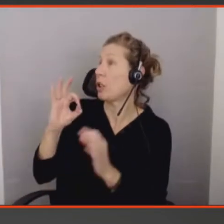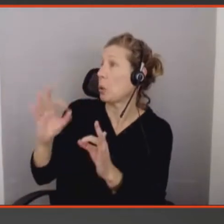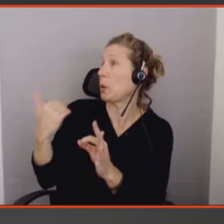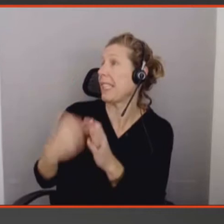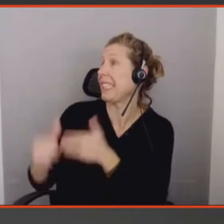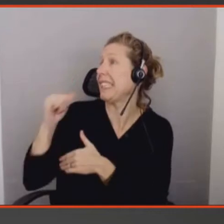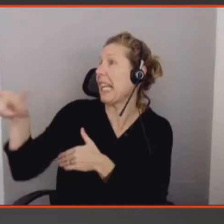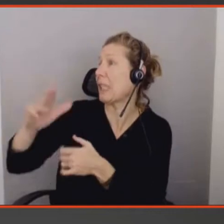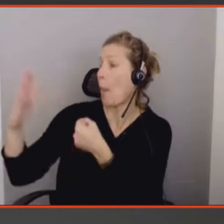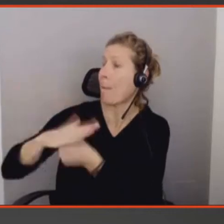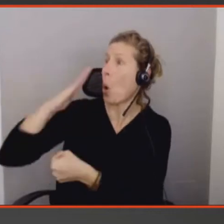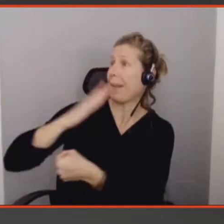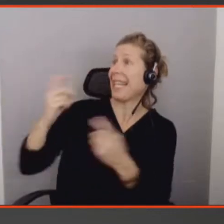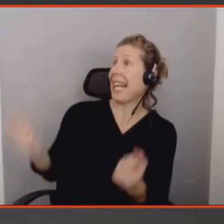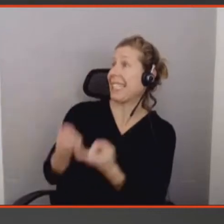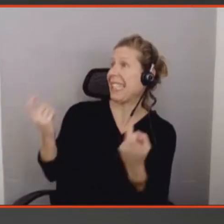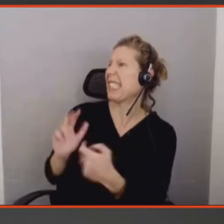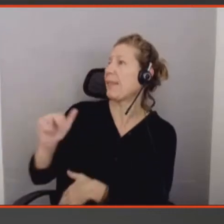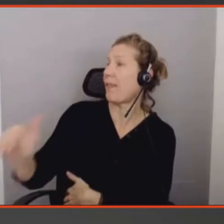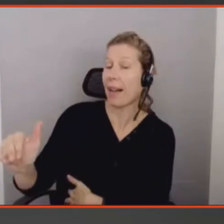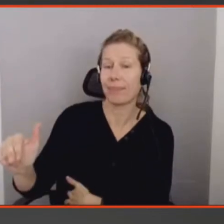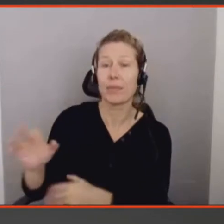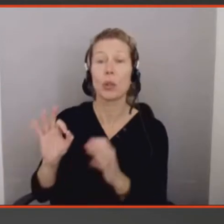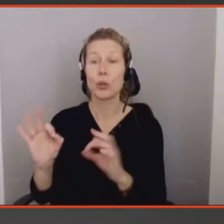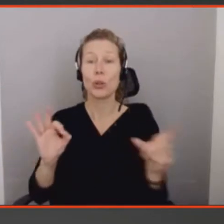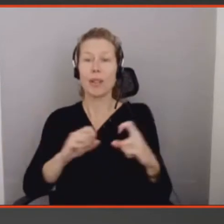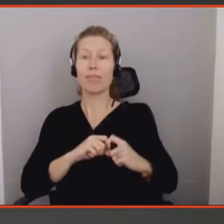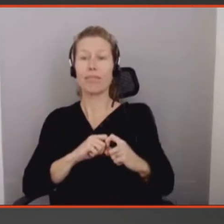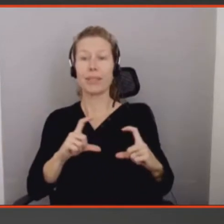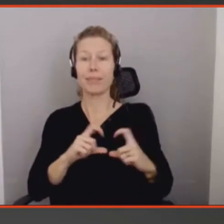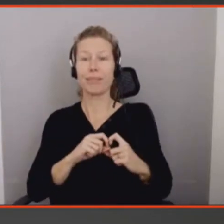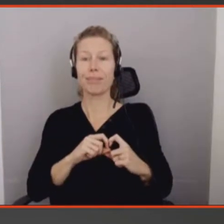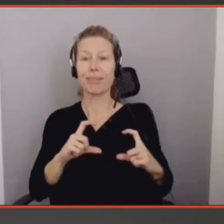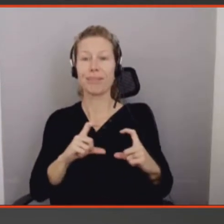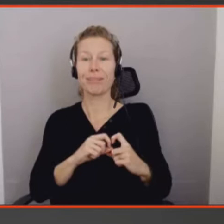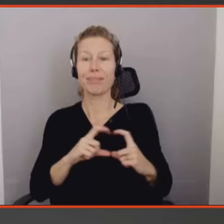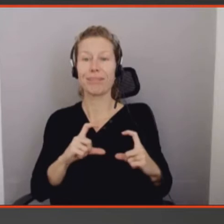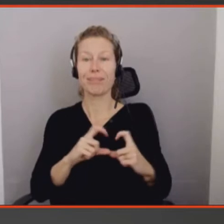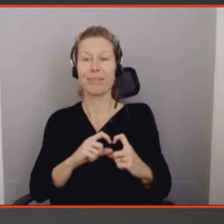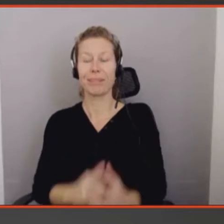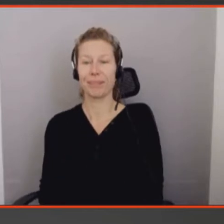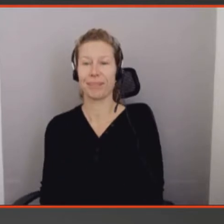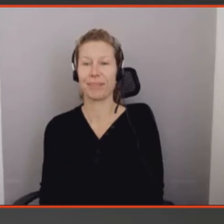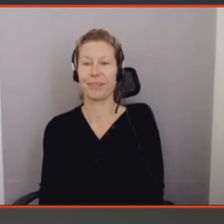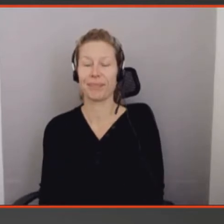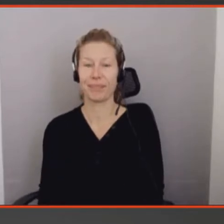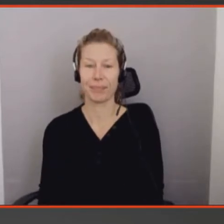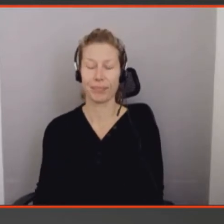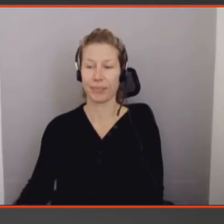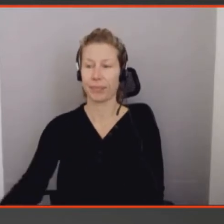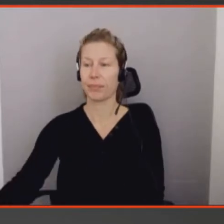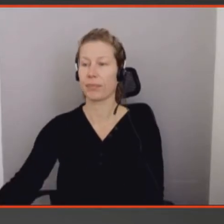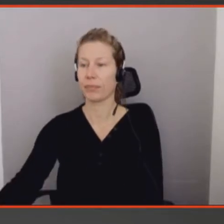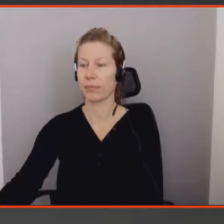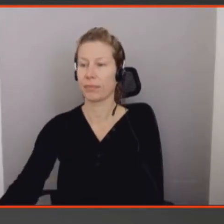Il a un petit cœur qui bat et il va vous rappeler votre promesse. Hey, buddy. Hi. How are you doing? I am at your